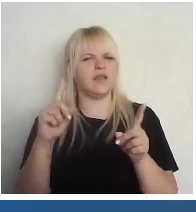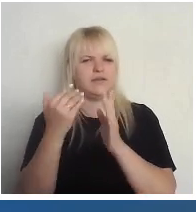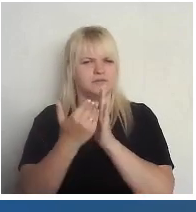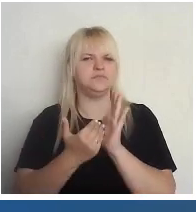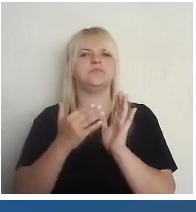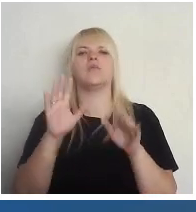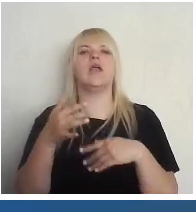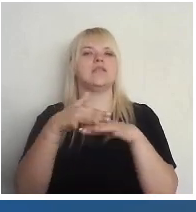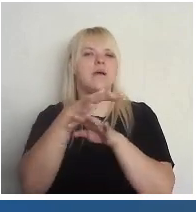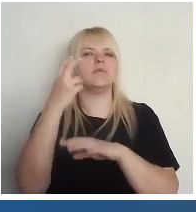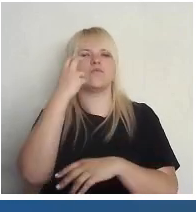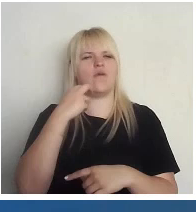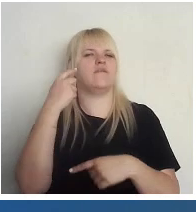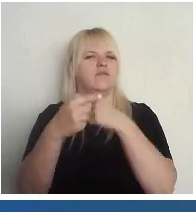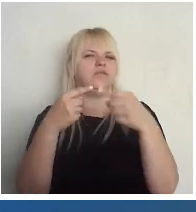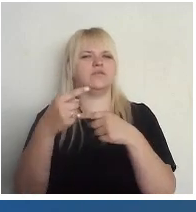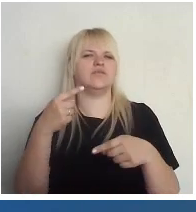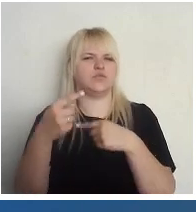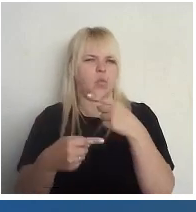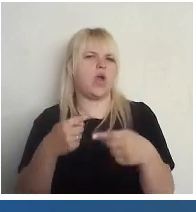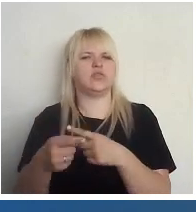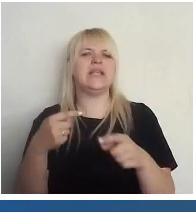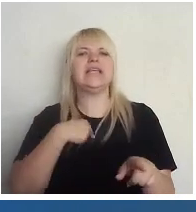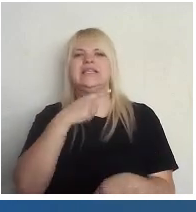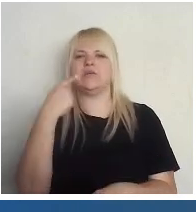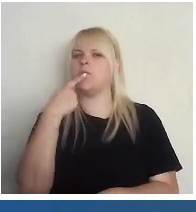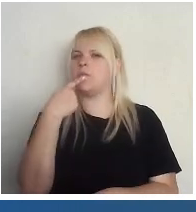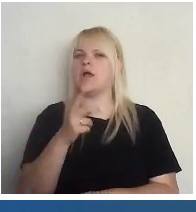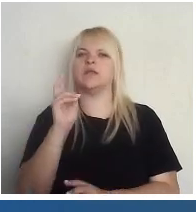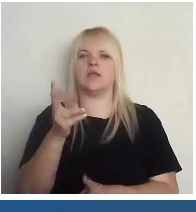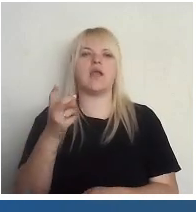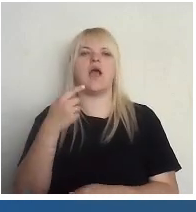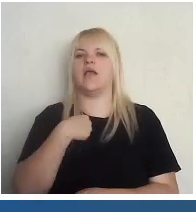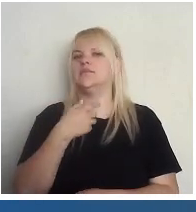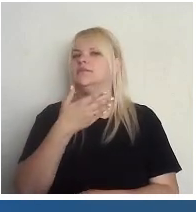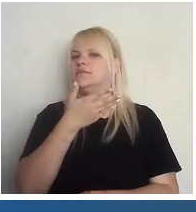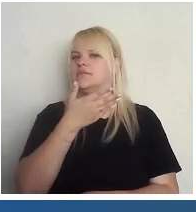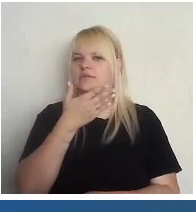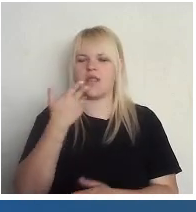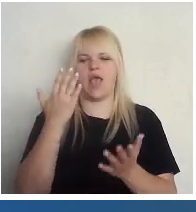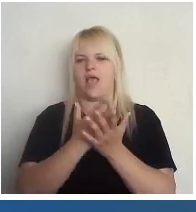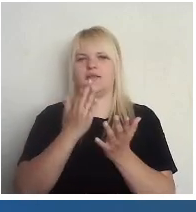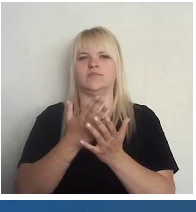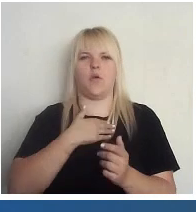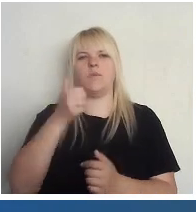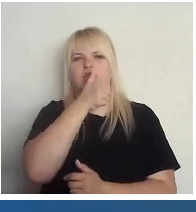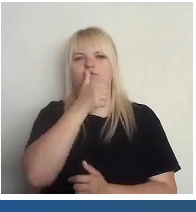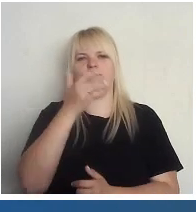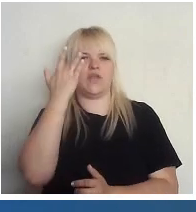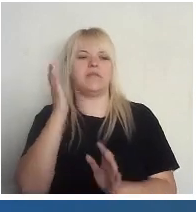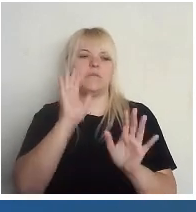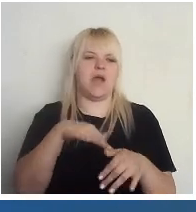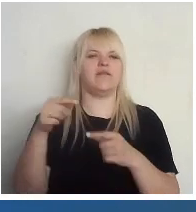novecošanos un par to, ka šis... Es gribu pateikt, ka man vēl... Es vēl neesmu noformulējis savu personīgo viedokļu, es esmu par vai pret